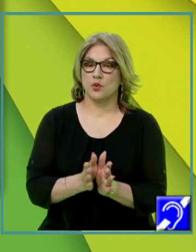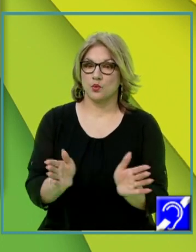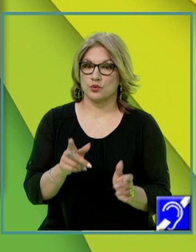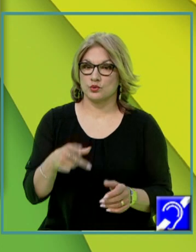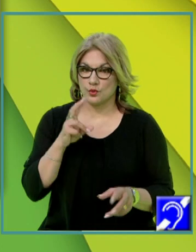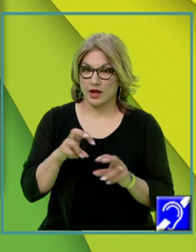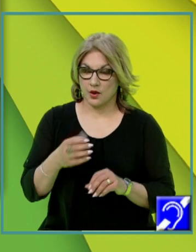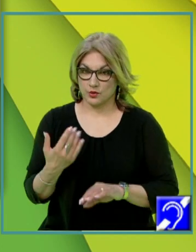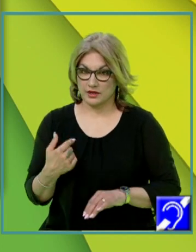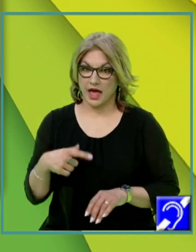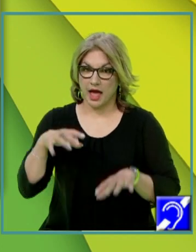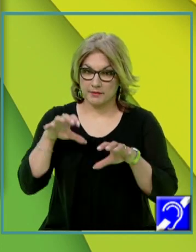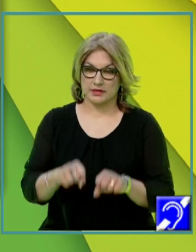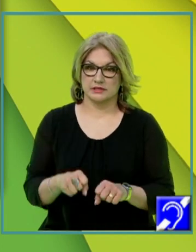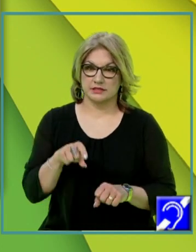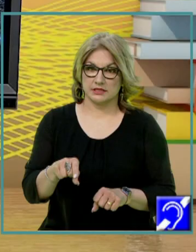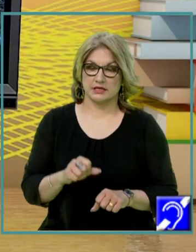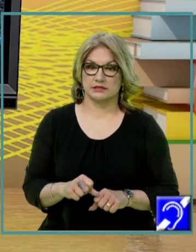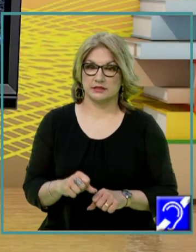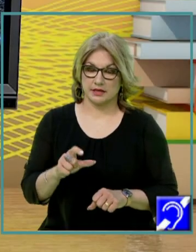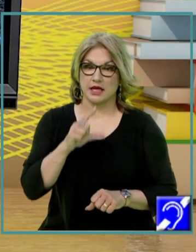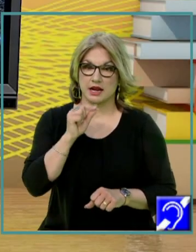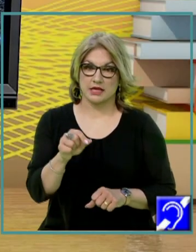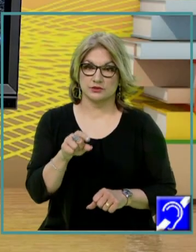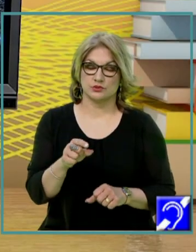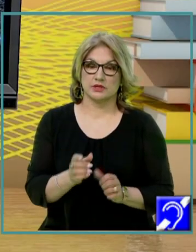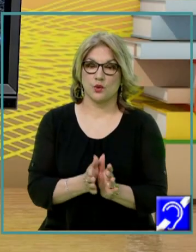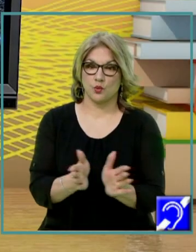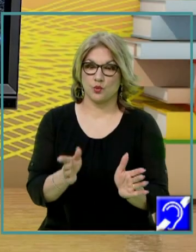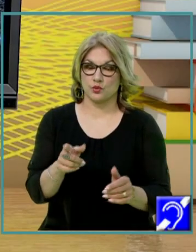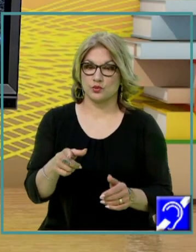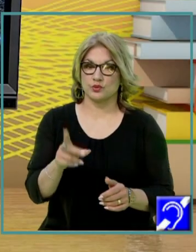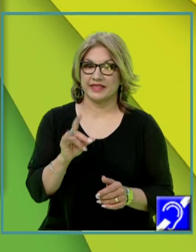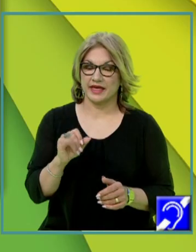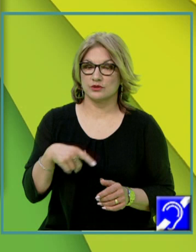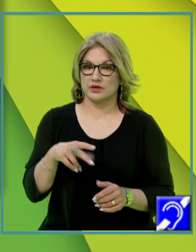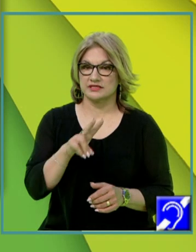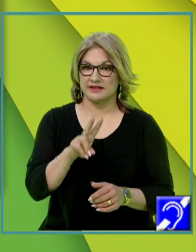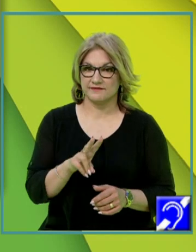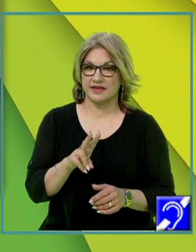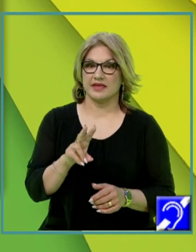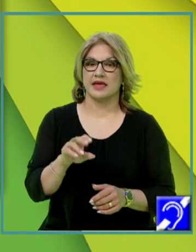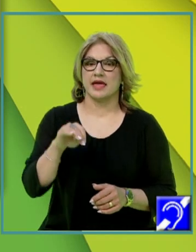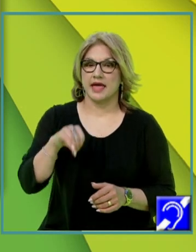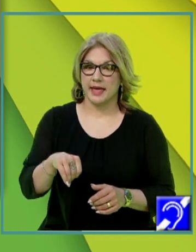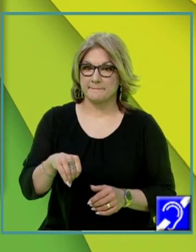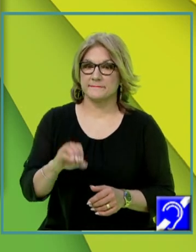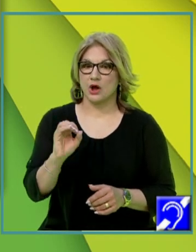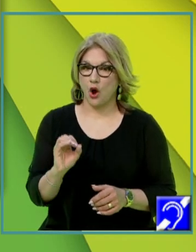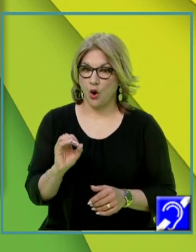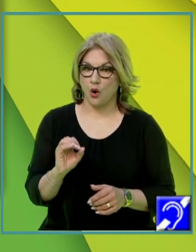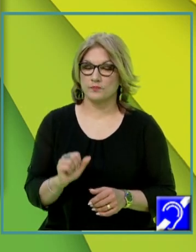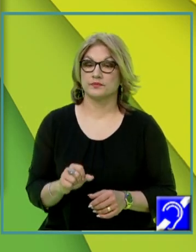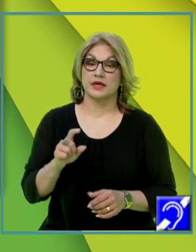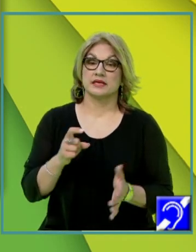este exact acest un. Și l-am identificat. Deci, rezultă că unghiul diedru căutat este VMO. Și ni